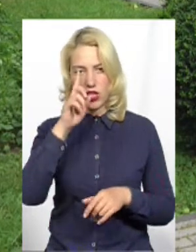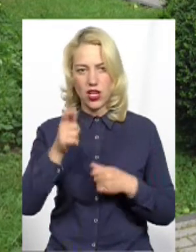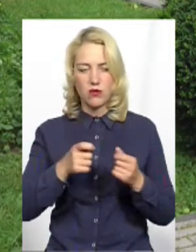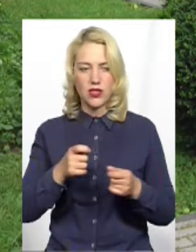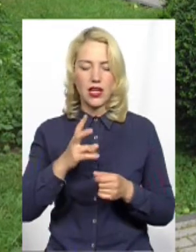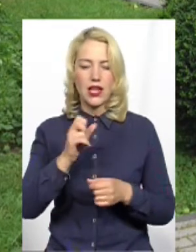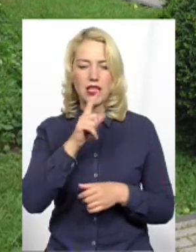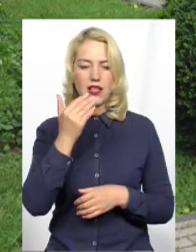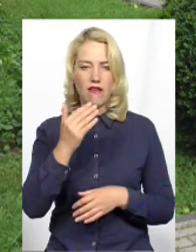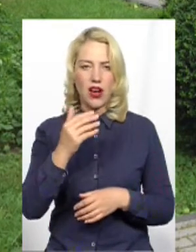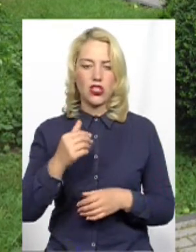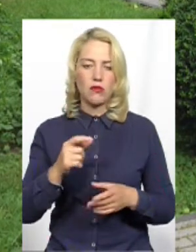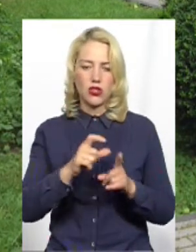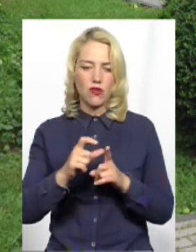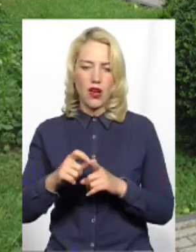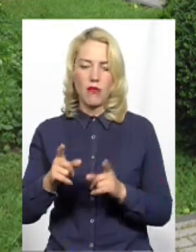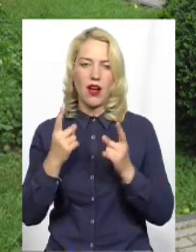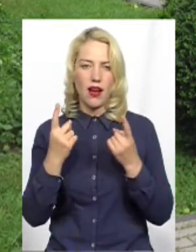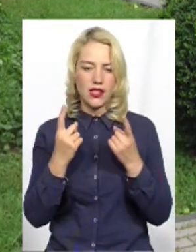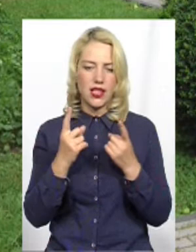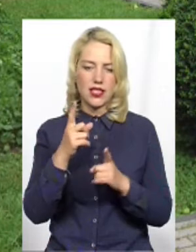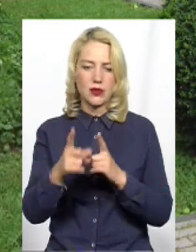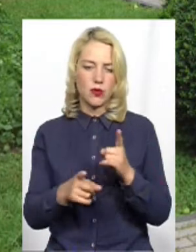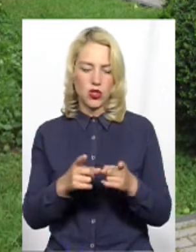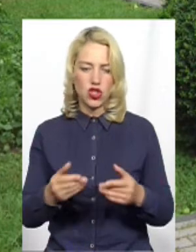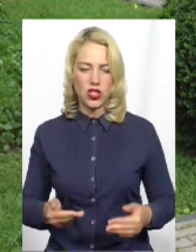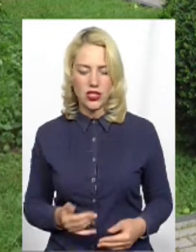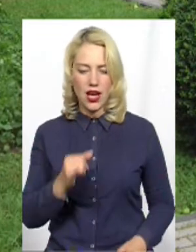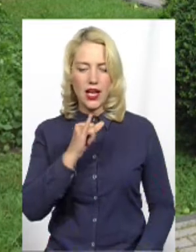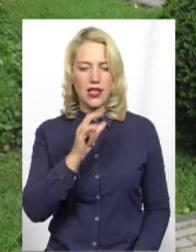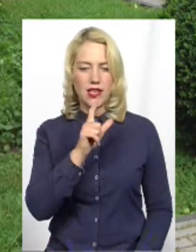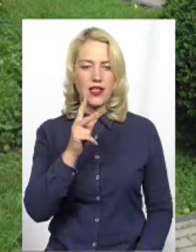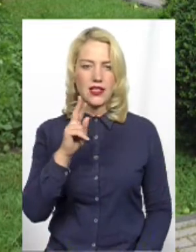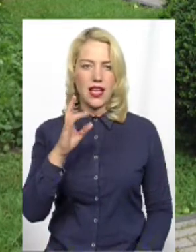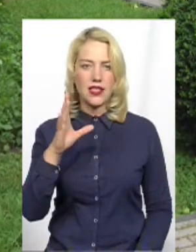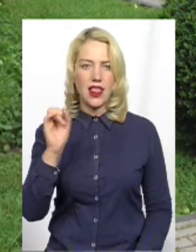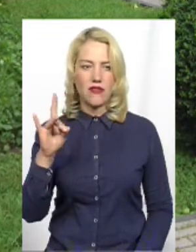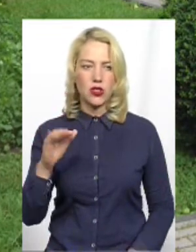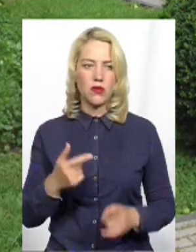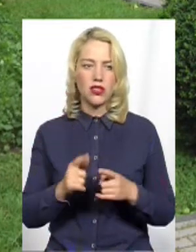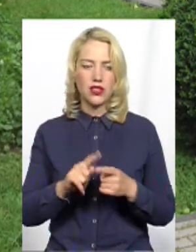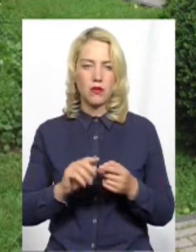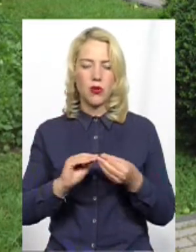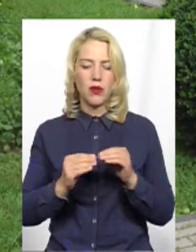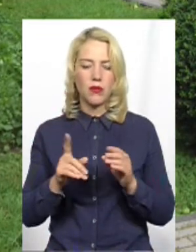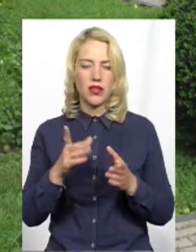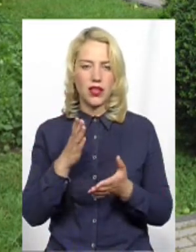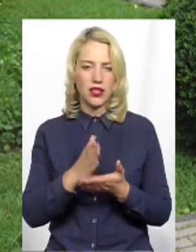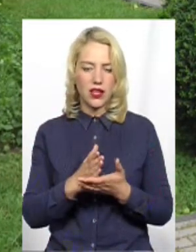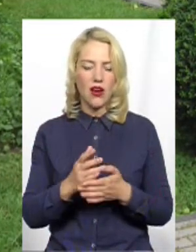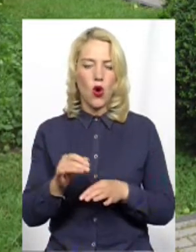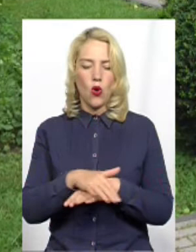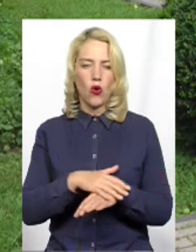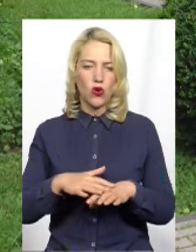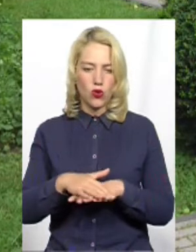за 4 роки кардинально змінили життя Ізаславщини Як доводить ваш власний приклад, ці проблеми, які існують у громаді Можна вирішити